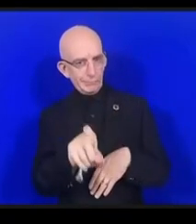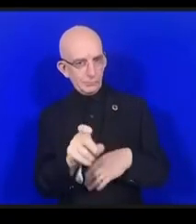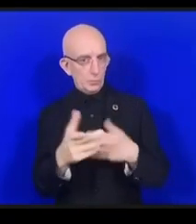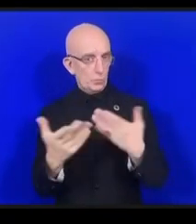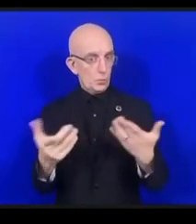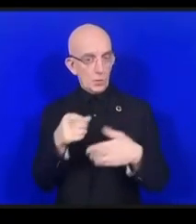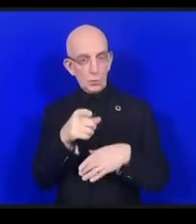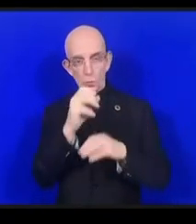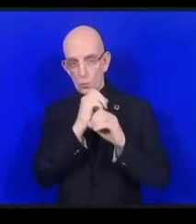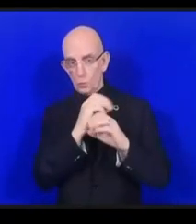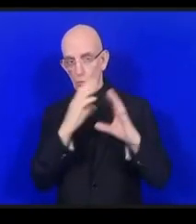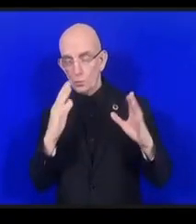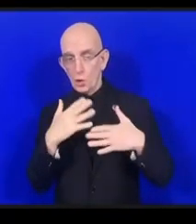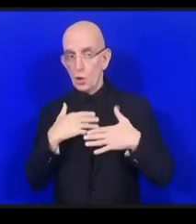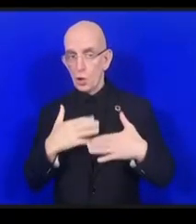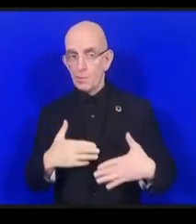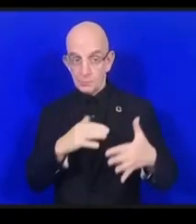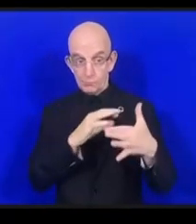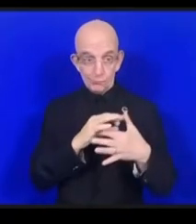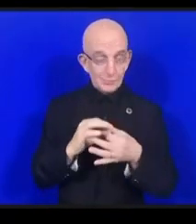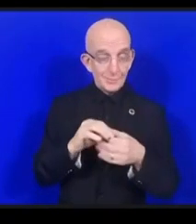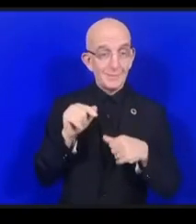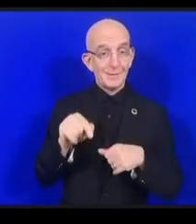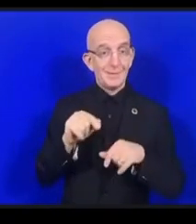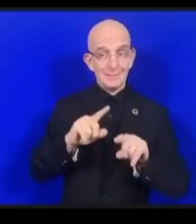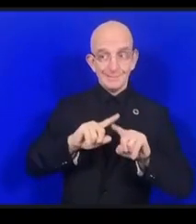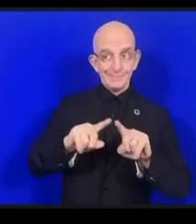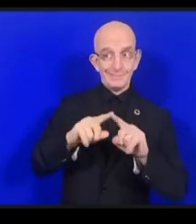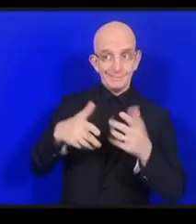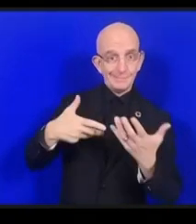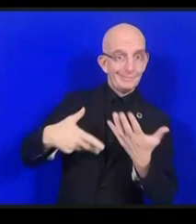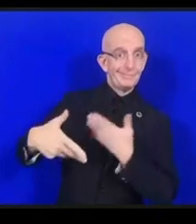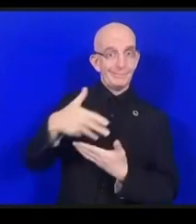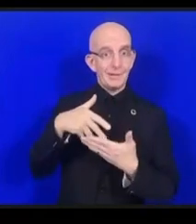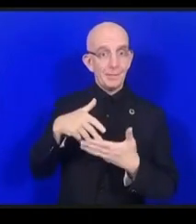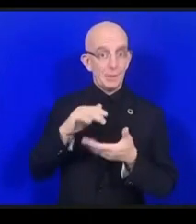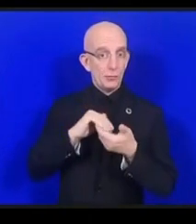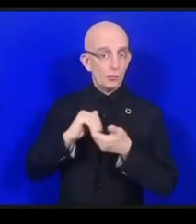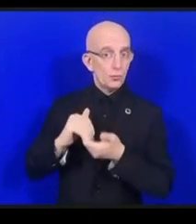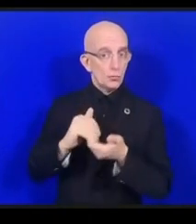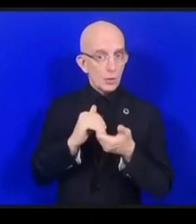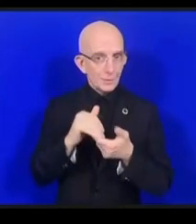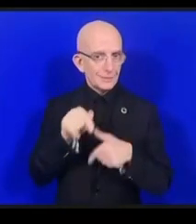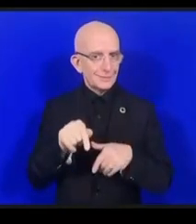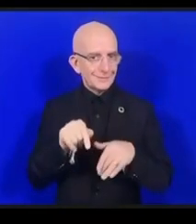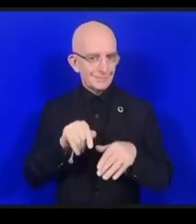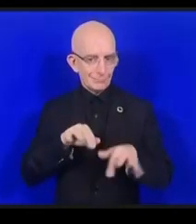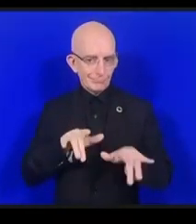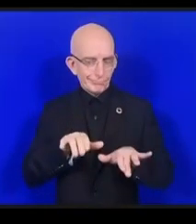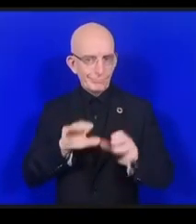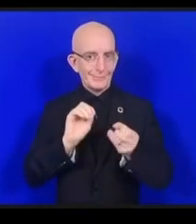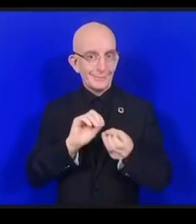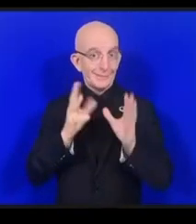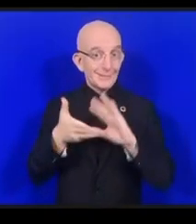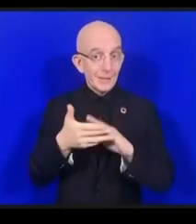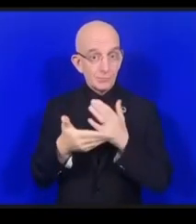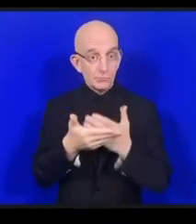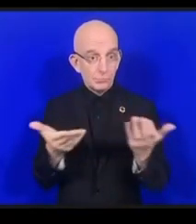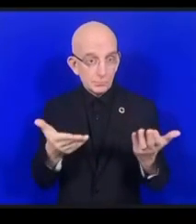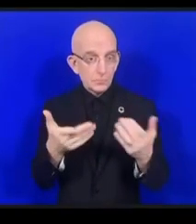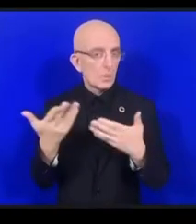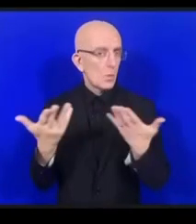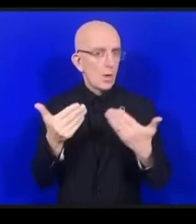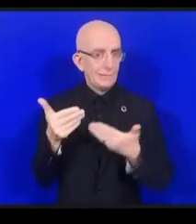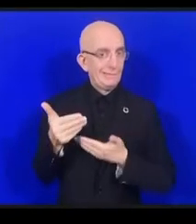coalition dynamique pour assurer un Internet accès sur l'humain ouvert inclusif et